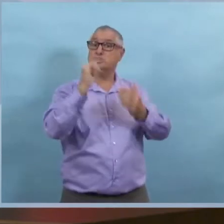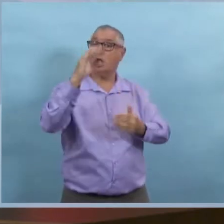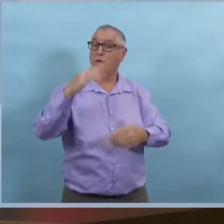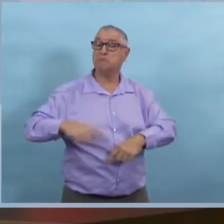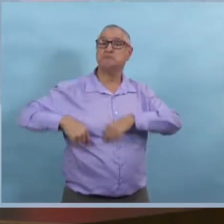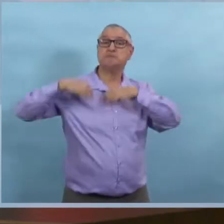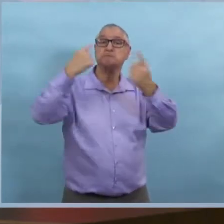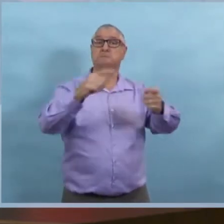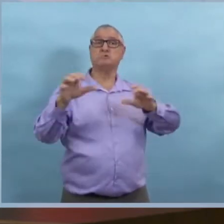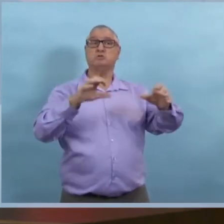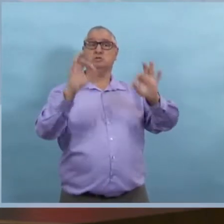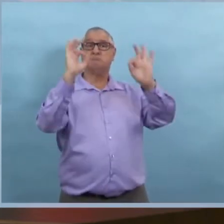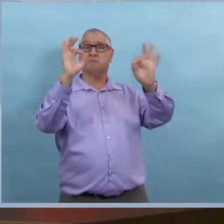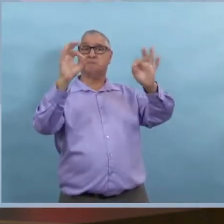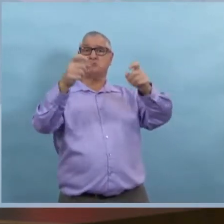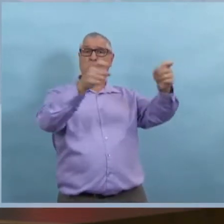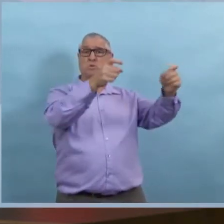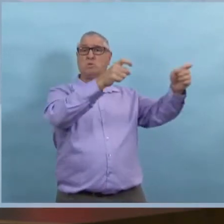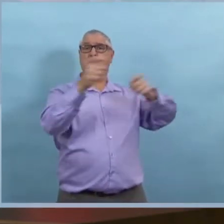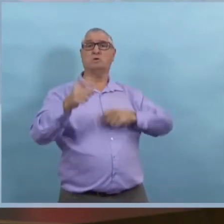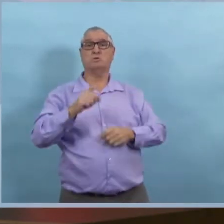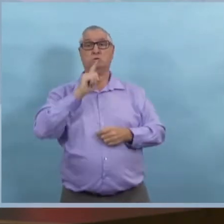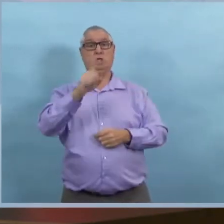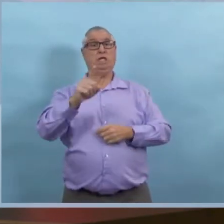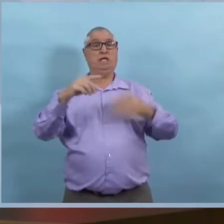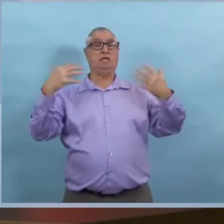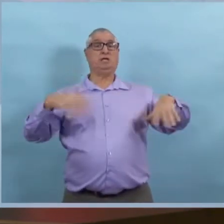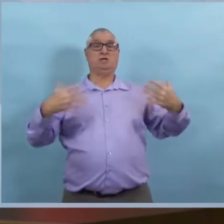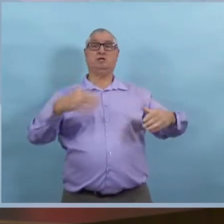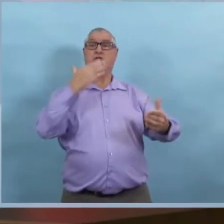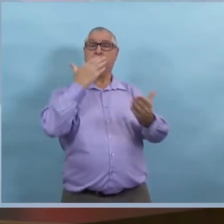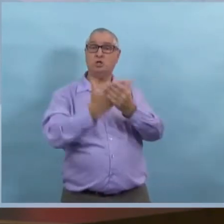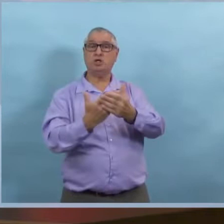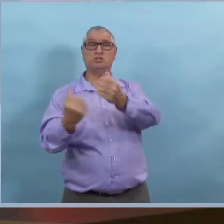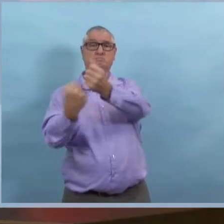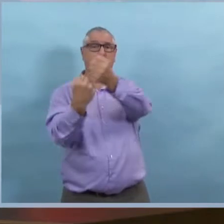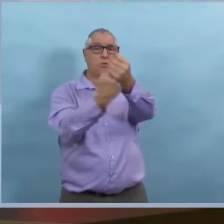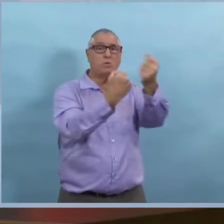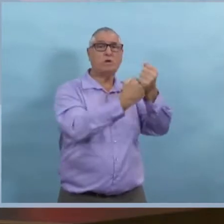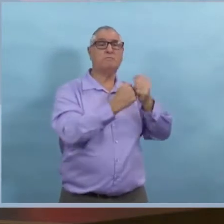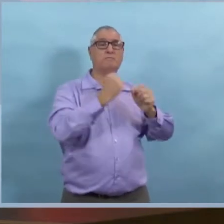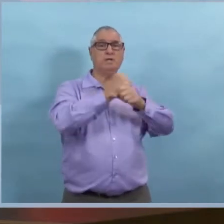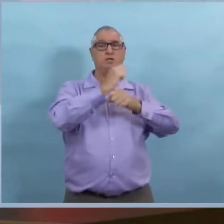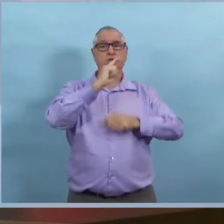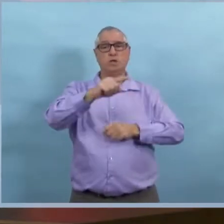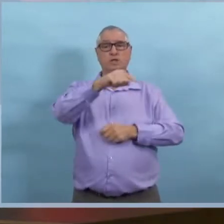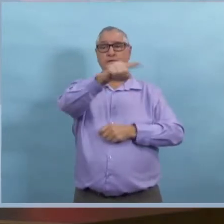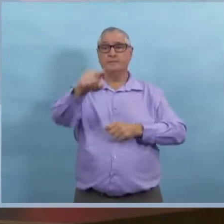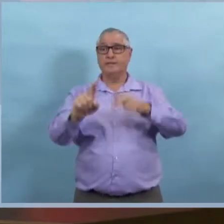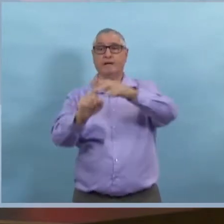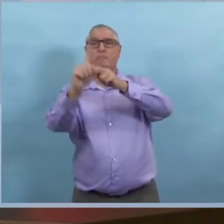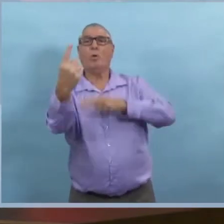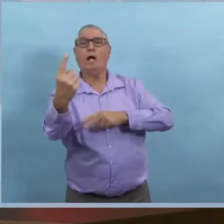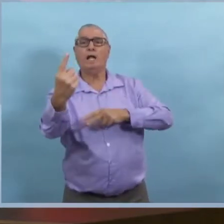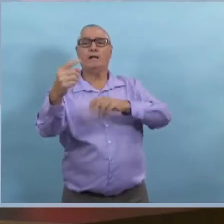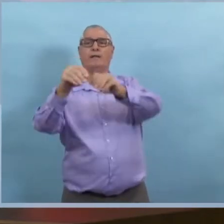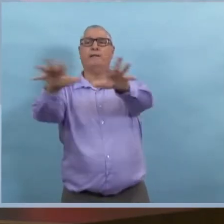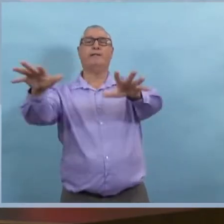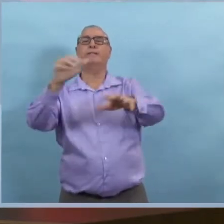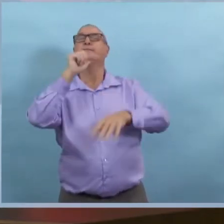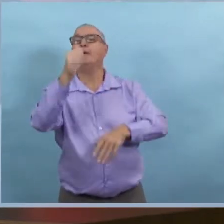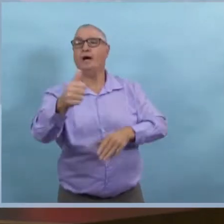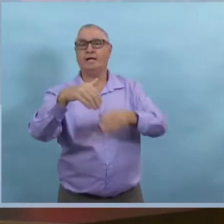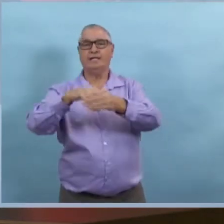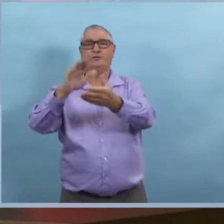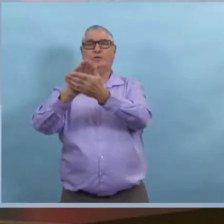présent. On a travaillé avec le ministère de l'Éducation. On a travaillé avec les écoles. Et il y eu énormément de soutien. Ils font beaucoup de travail,